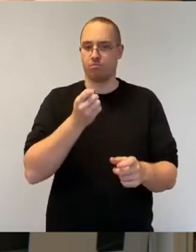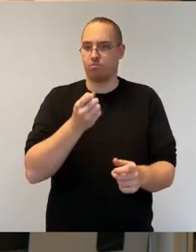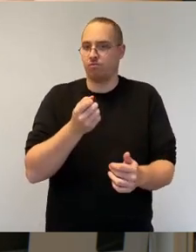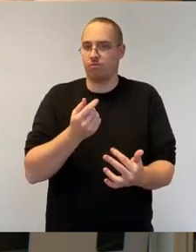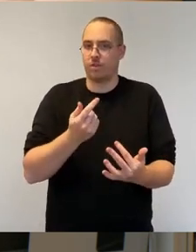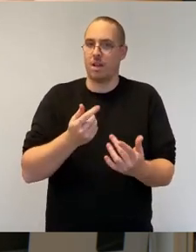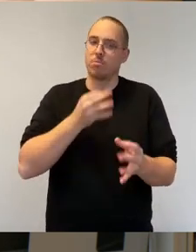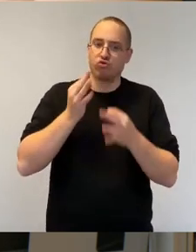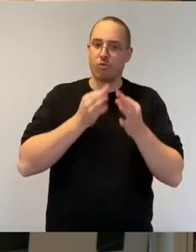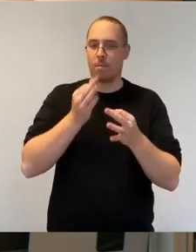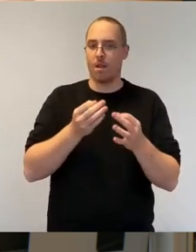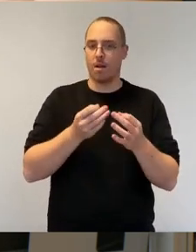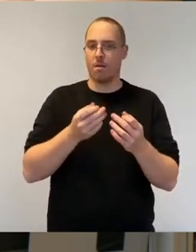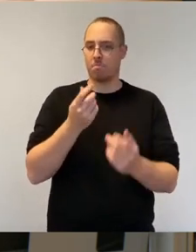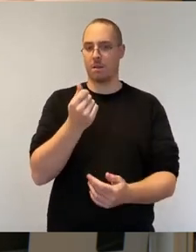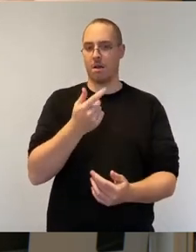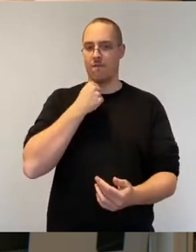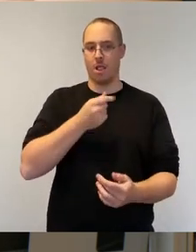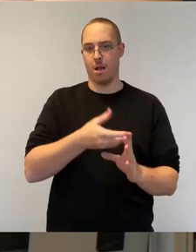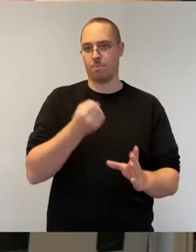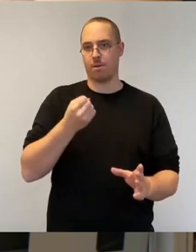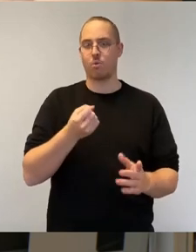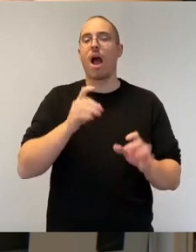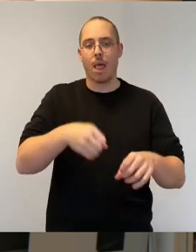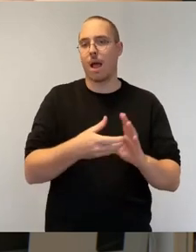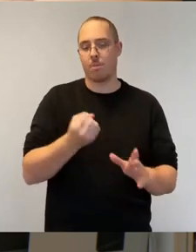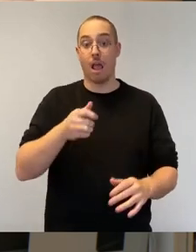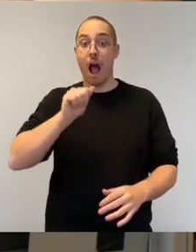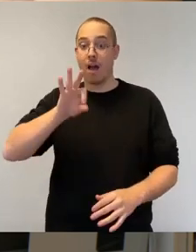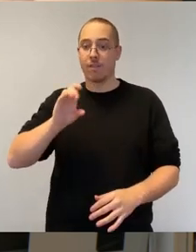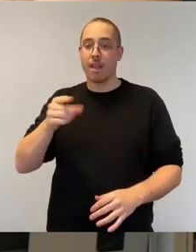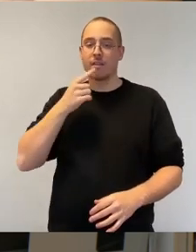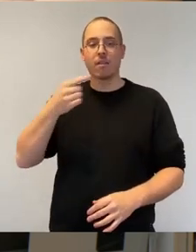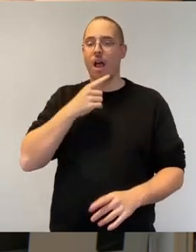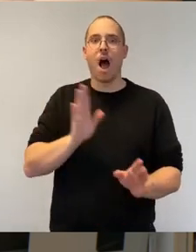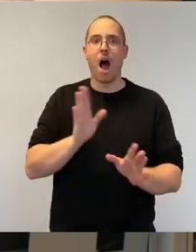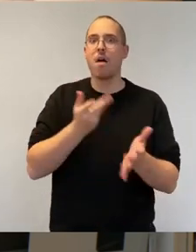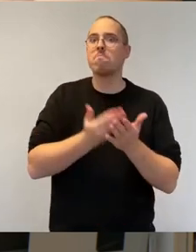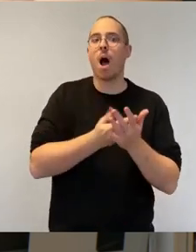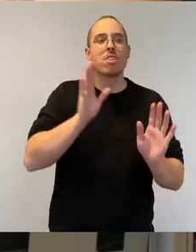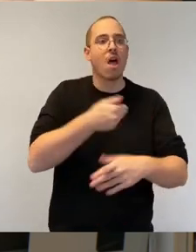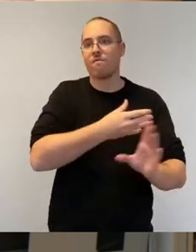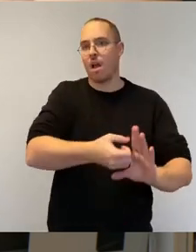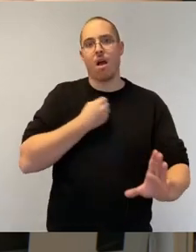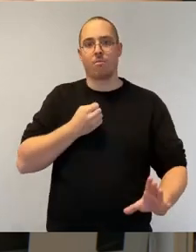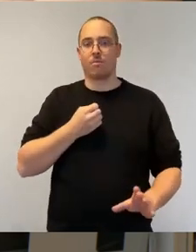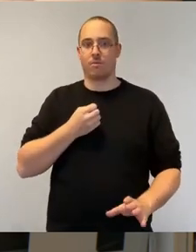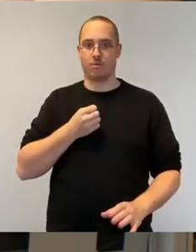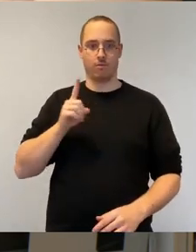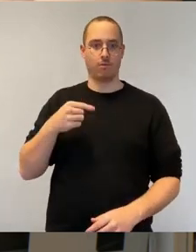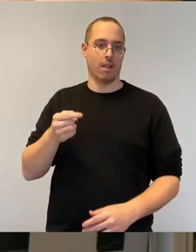gar kein Bargeld abgehoben werden darf. Aber da hat ja Frau Dr. Schöps schon bedauert, dass die Verfassung da leider dagegen spricht.